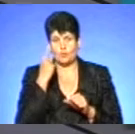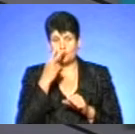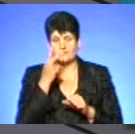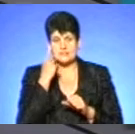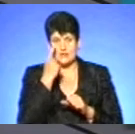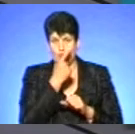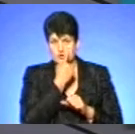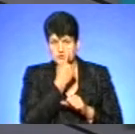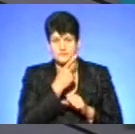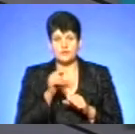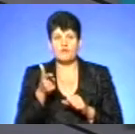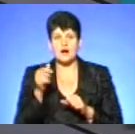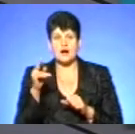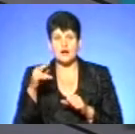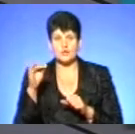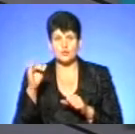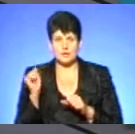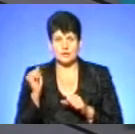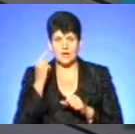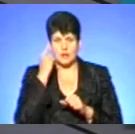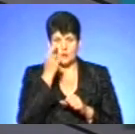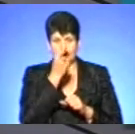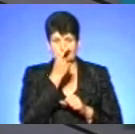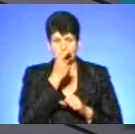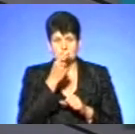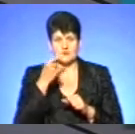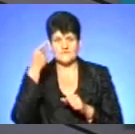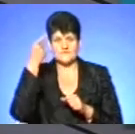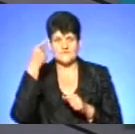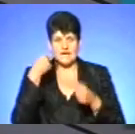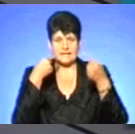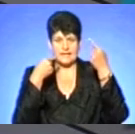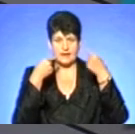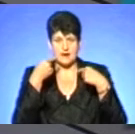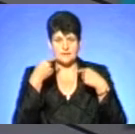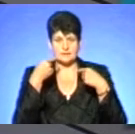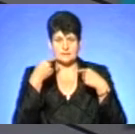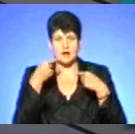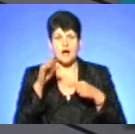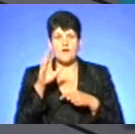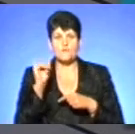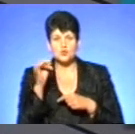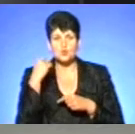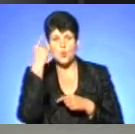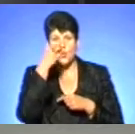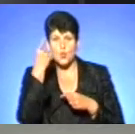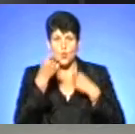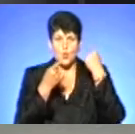Тому гадюка звичайно дуже добре бачить і в день, і вночі. Це пов'язано з активністю